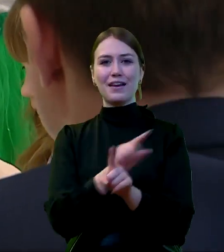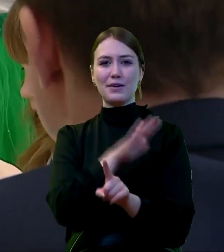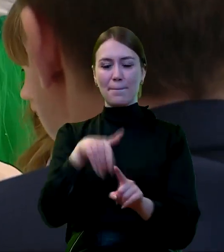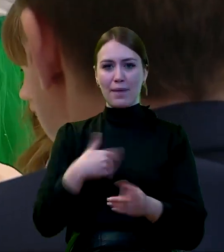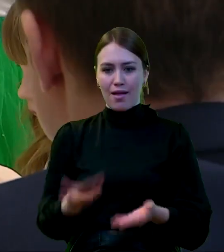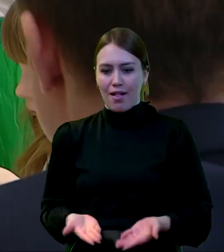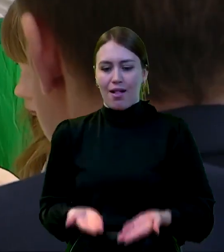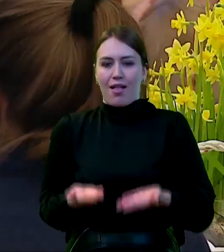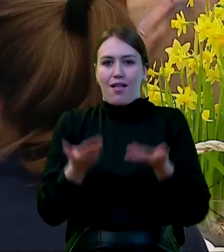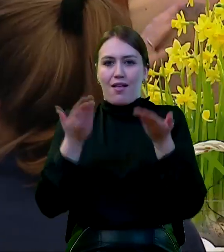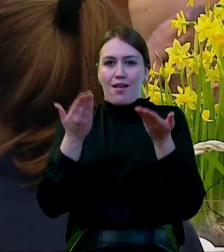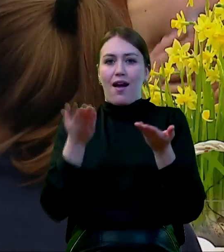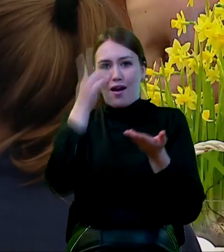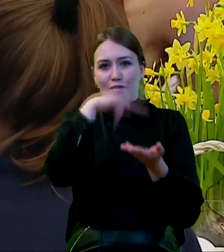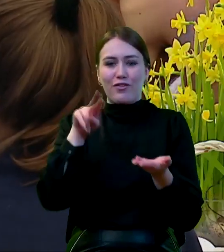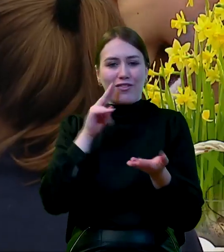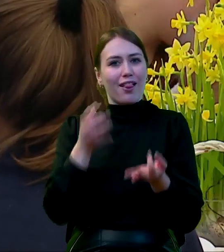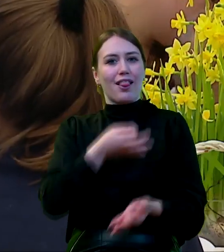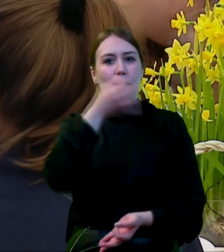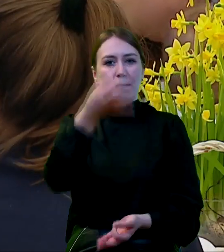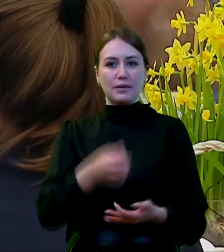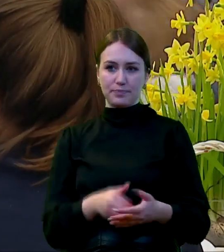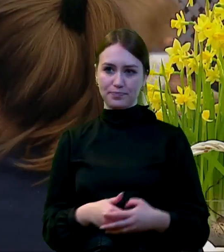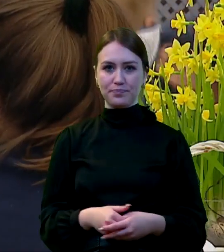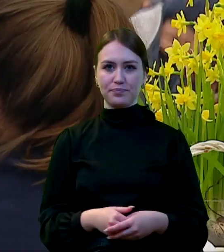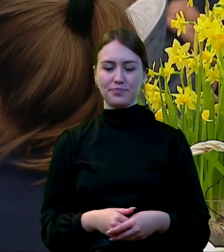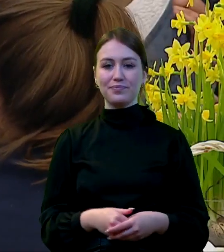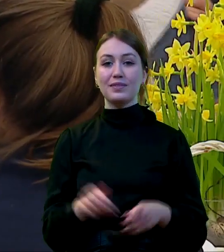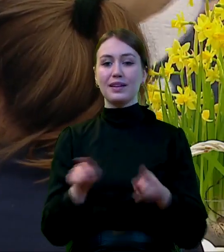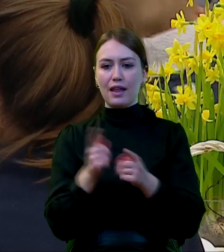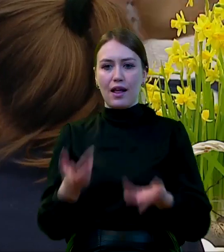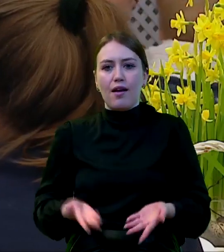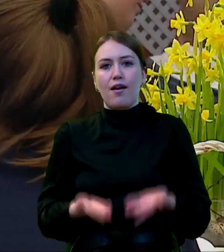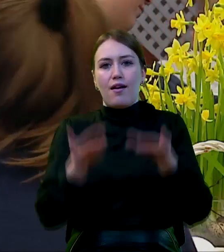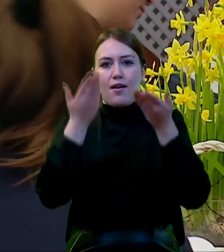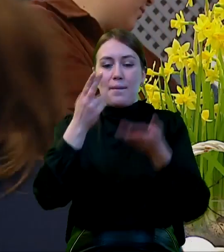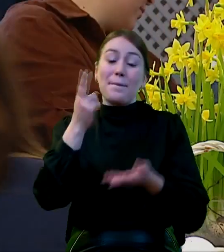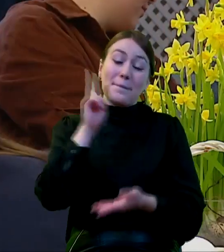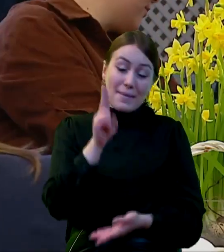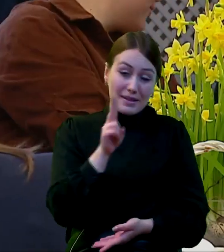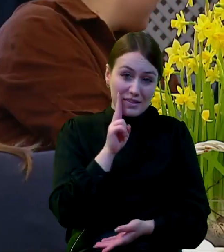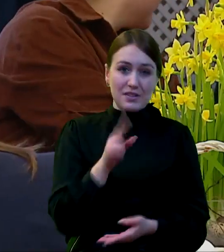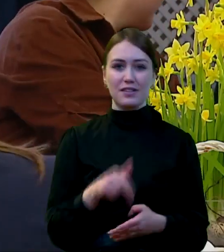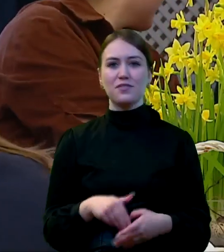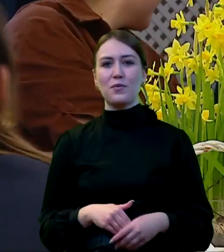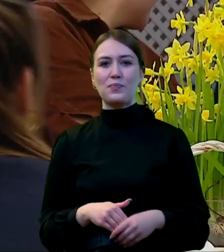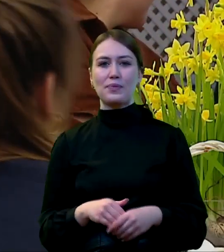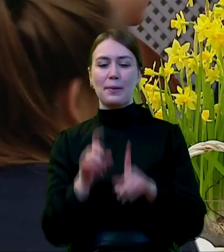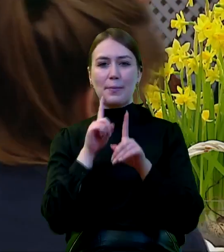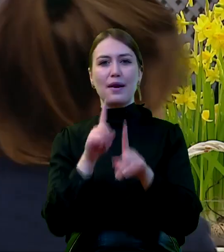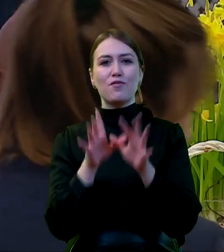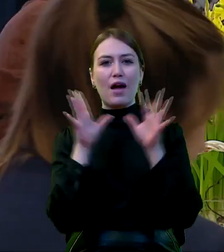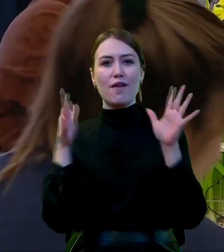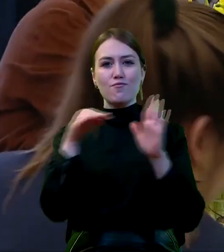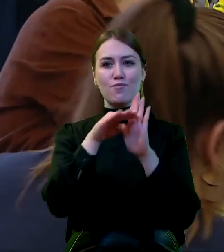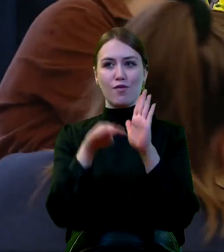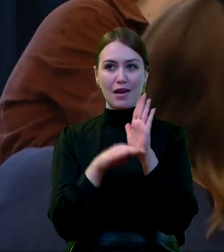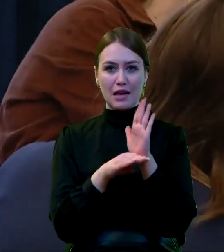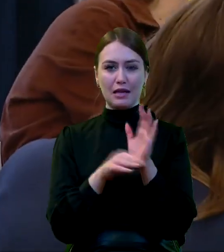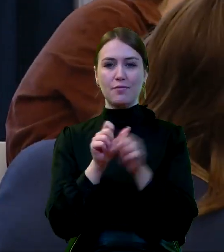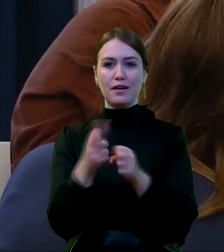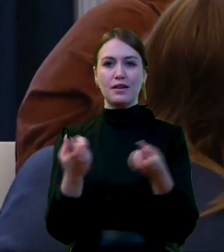prestiż rodzicielstwa, tak, żeby podnosił prestiż macierzyństwa. Stąd wiele programów, które